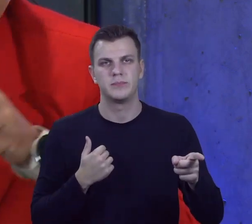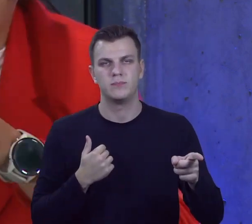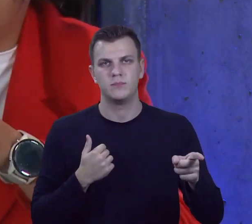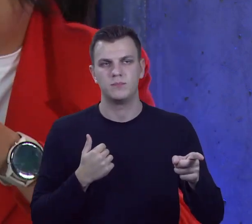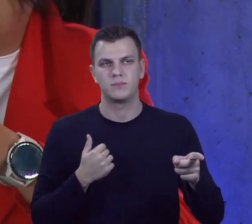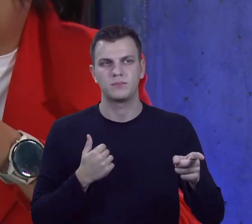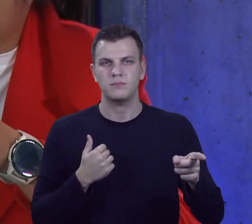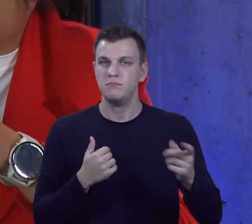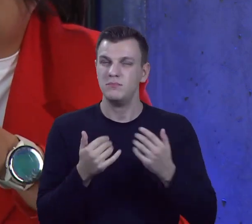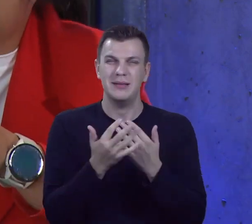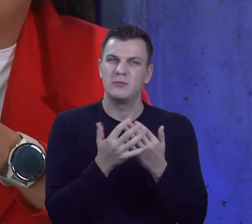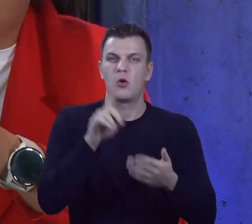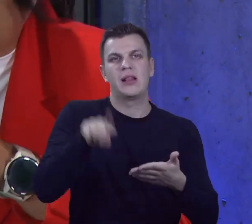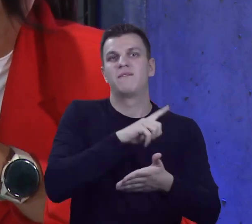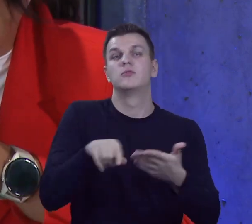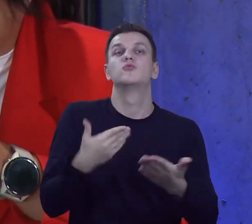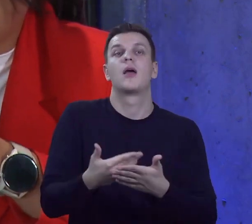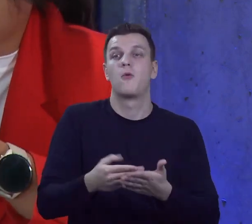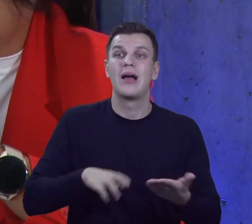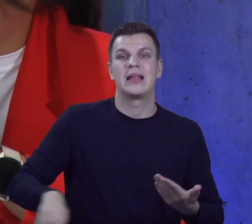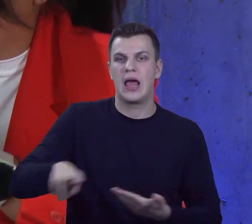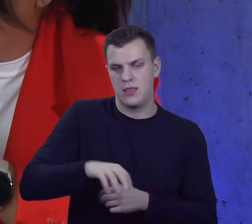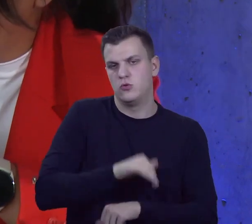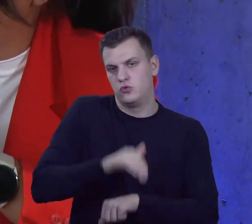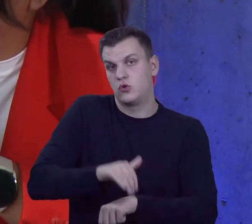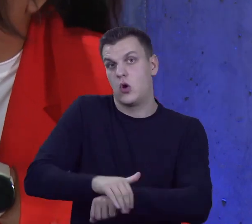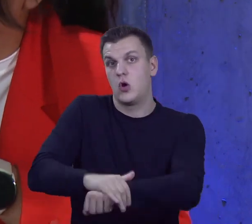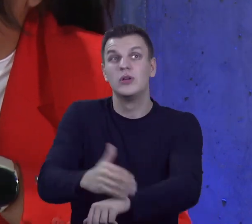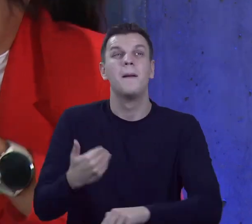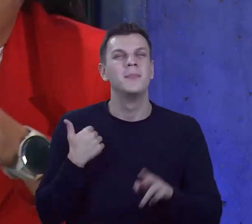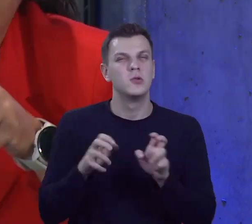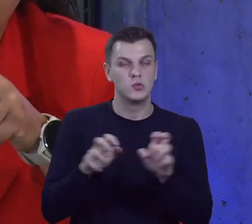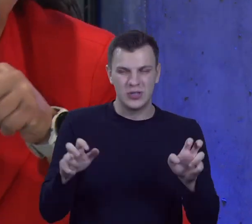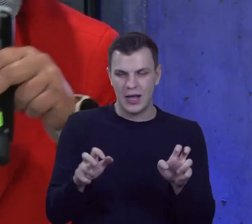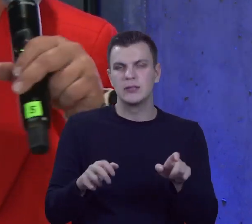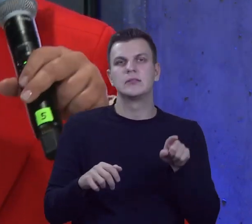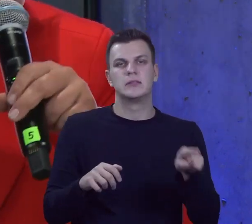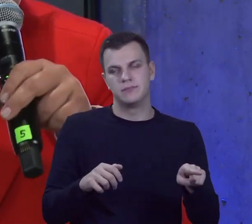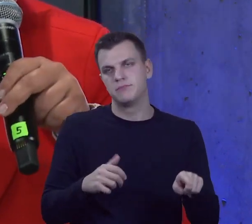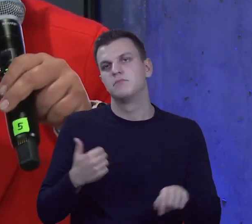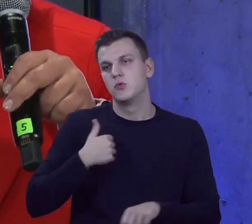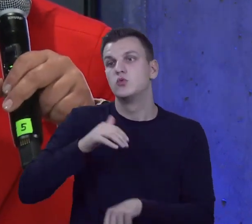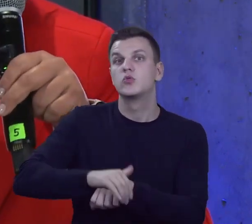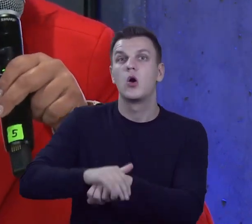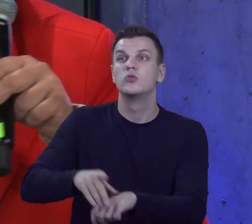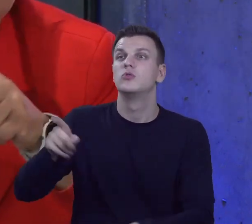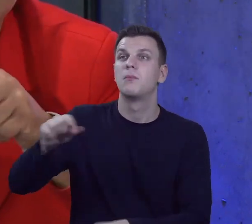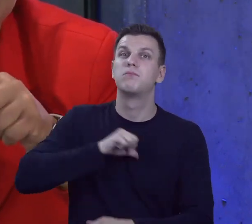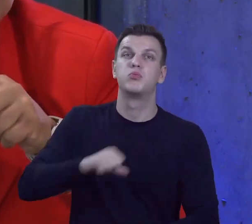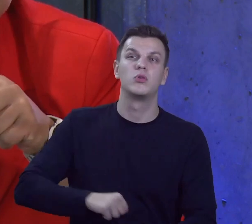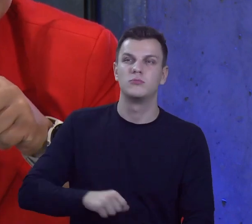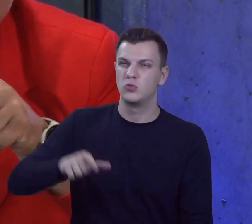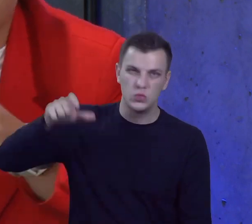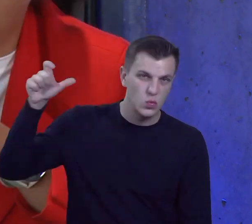po prostu likwidacji, bo radni pozwolili jeszcze w czasach, kiedy było to możliwe formalnie, zadłużyć się burmistrzowi w